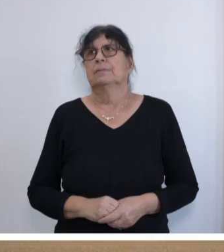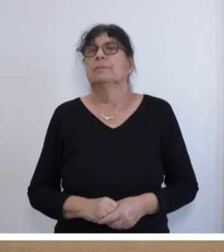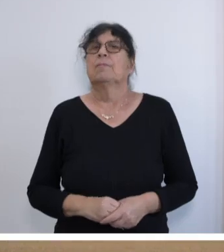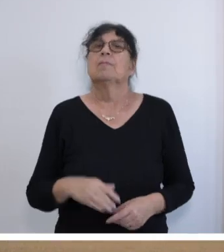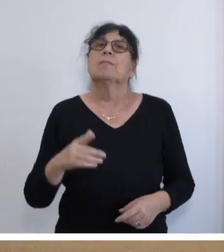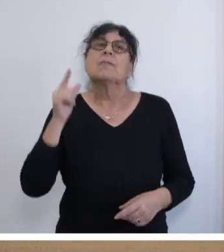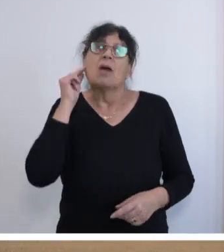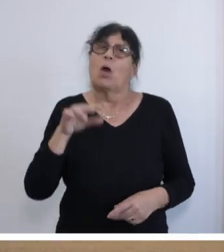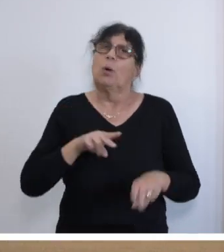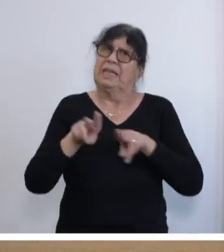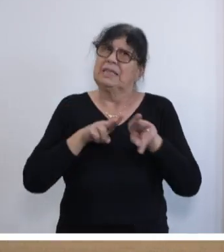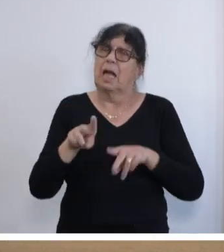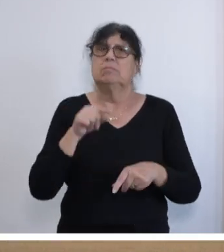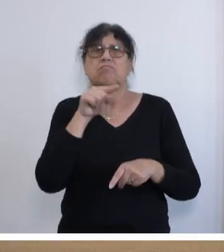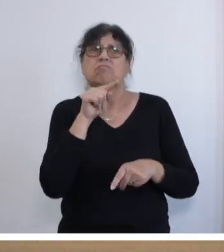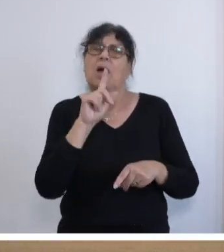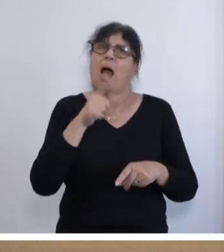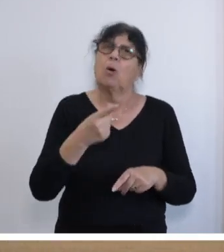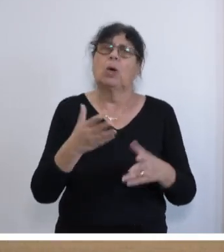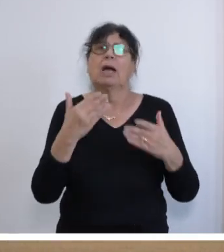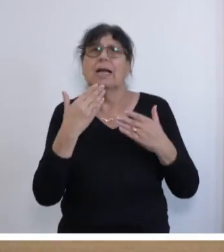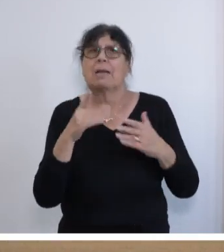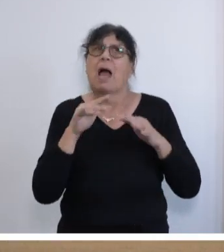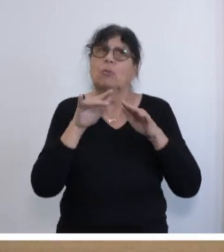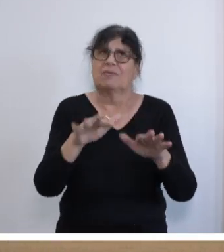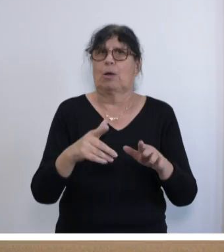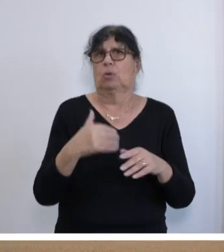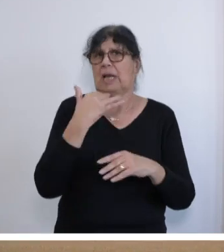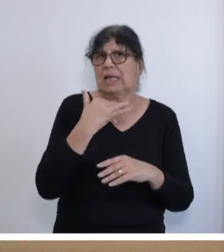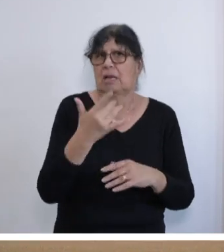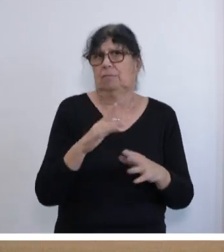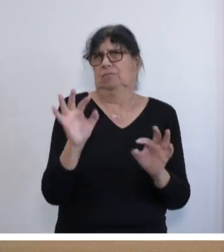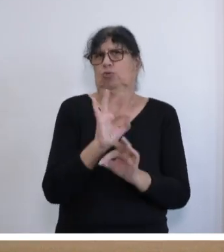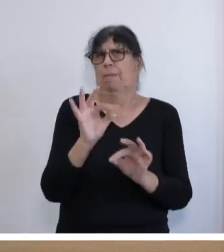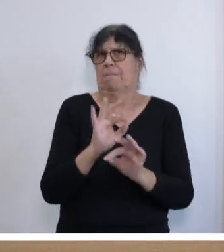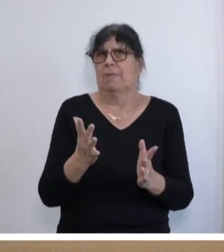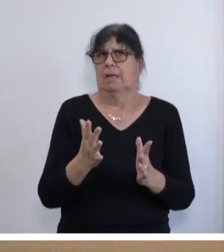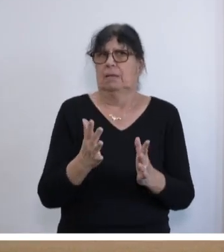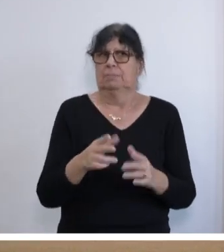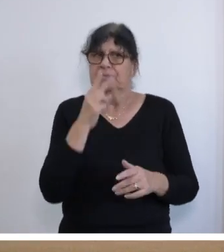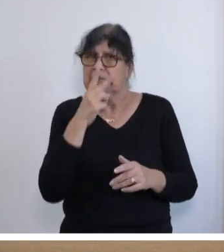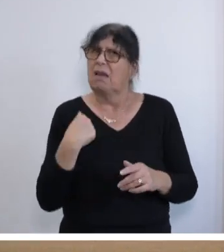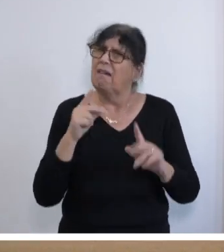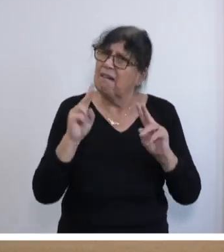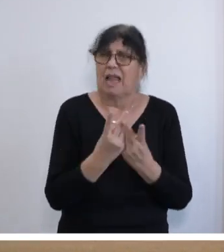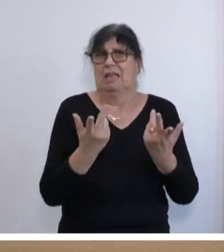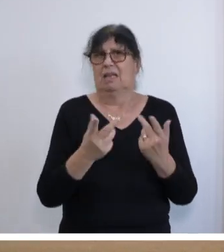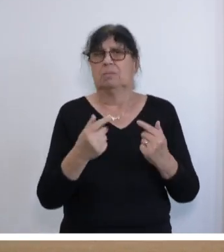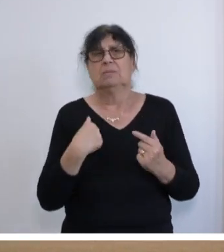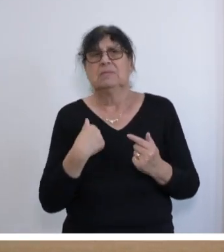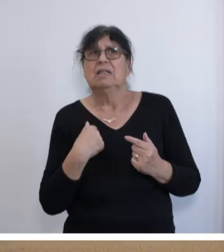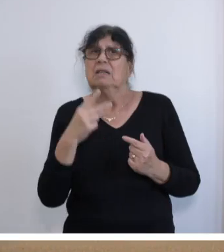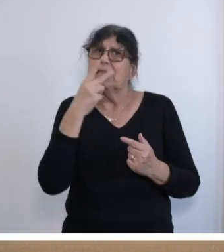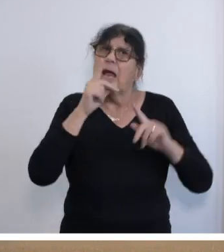Frau Ministerin, Sie haben ja auch nochmal die Klimawandelauswirkungen geschildert, wie dramatisch die sind. Und das sehen wir genauso. Wir sehen das genauso